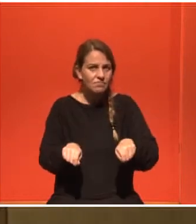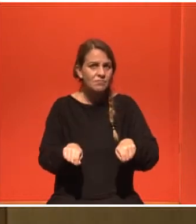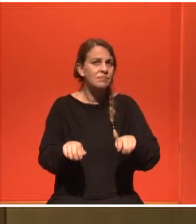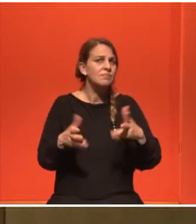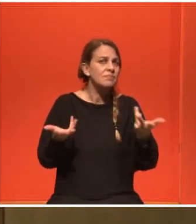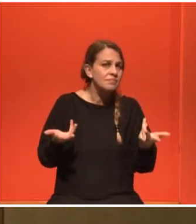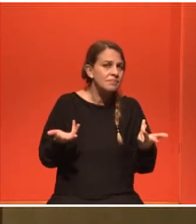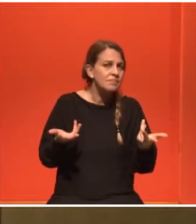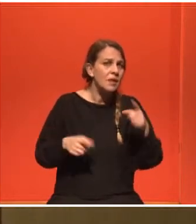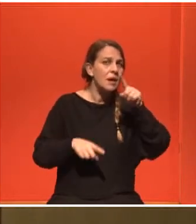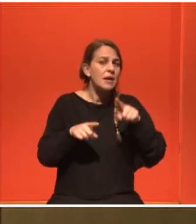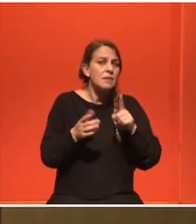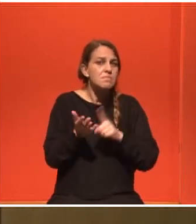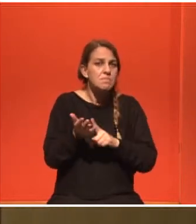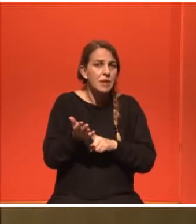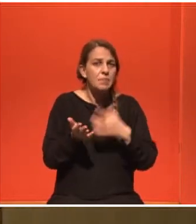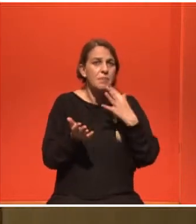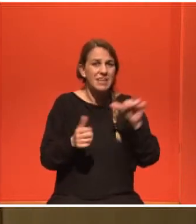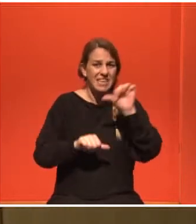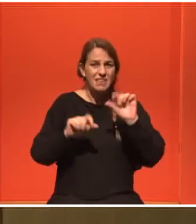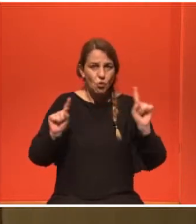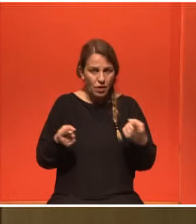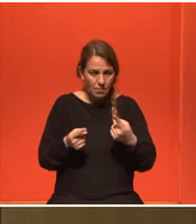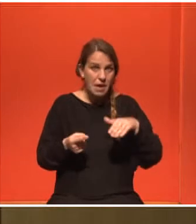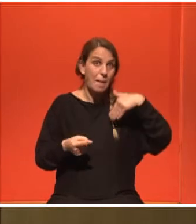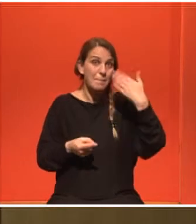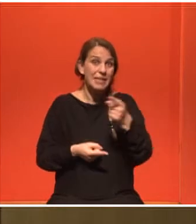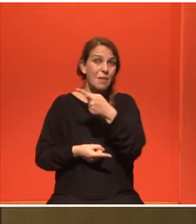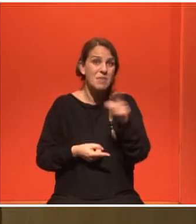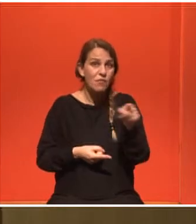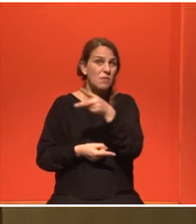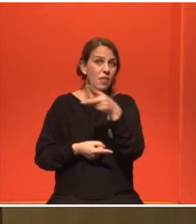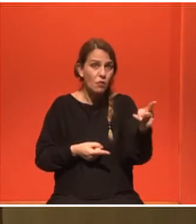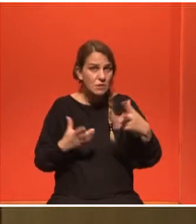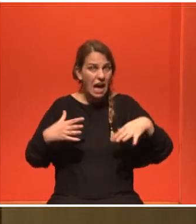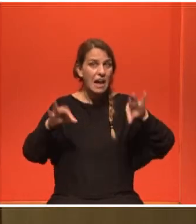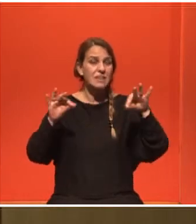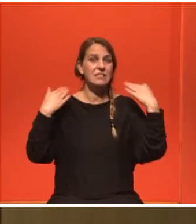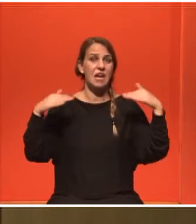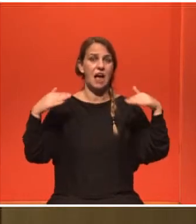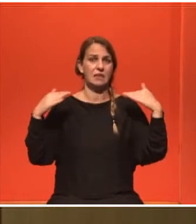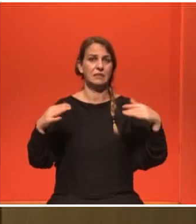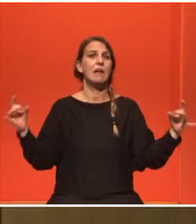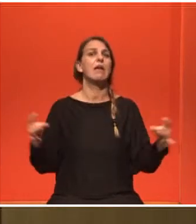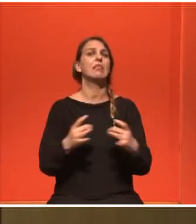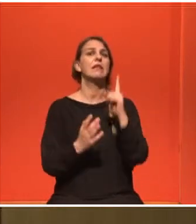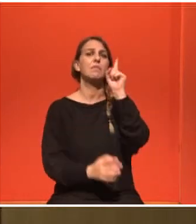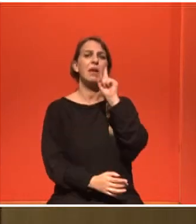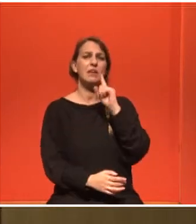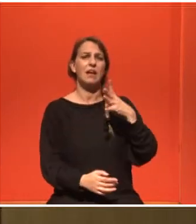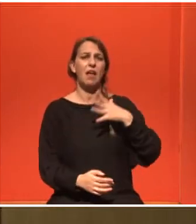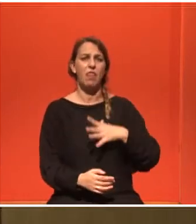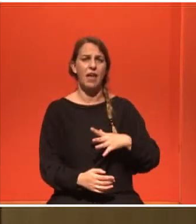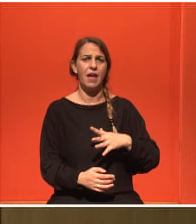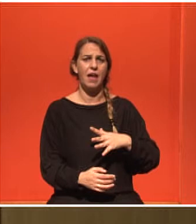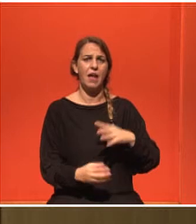θεραπευτική άσκηση μιας με δύο βδομάδες από την έναρξη της χημιοθεραπείας. Άρα τι θα προτείνατε λοιπόν σε μια γυναίκα που θέλει να κάνει μεταφορά ο Αρίων αλλά ταυτόχρονα